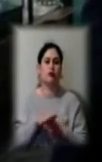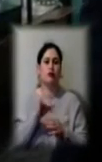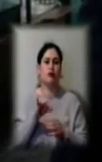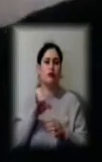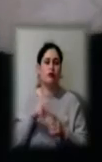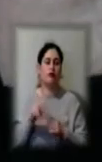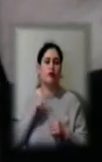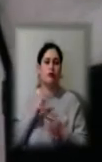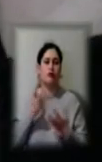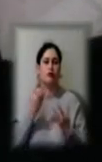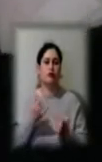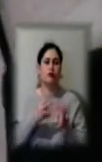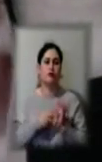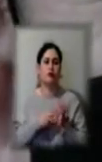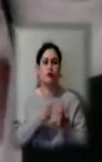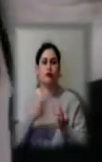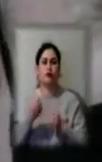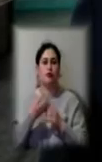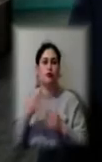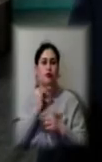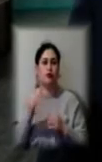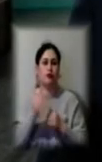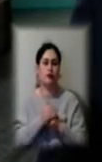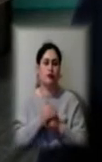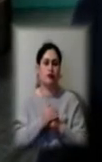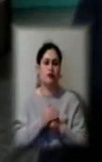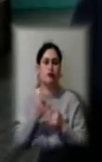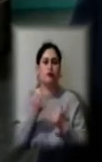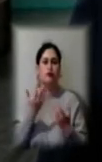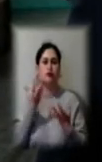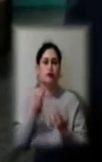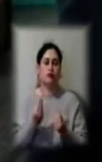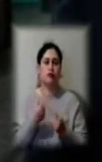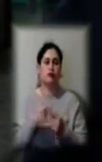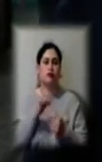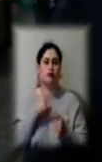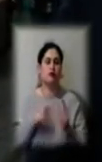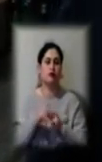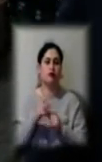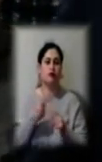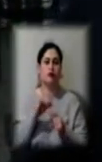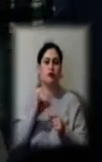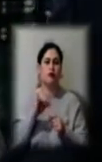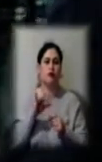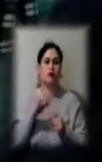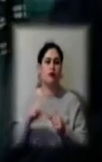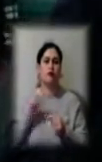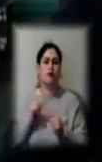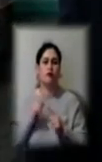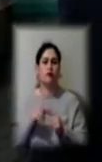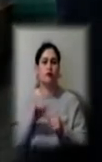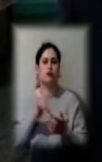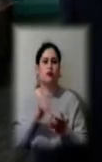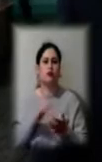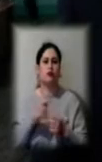8 до 15 години вечора. На сьогоднішній день ми починаємо ідентифікувати працівників центрального ринку, якщо бачите в